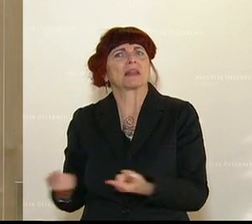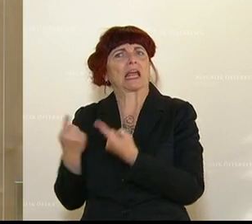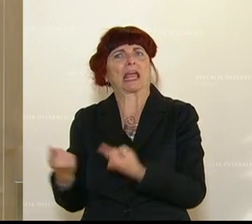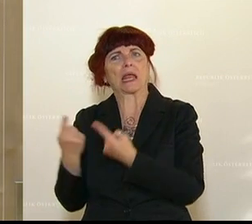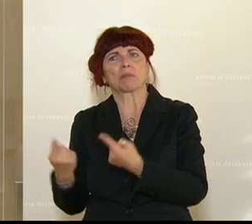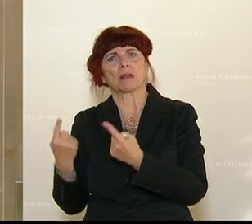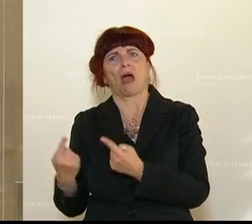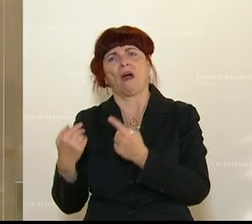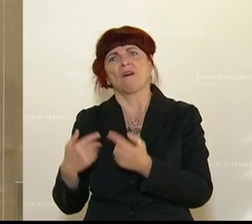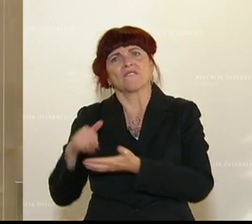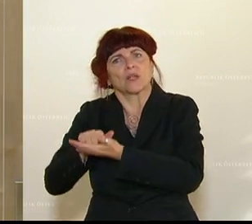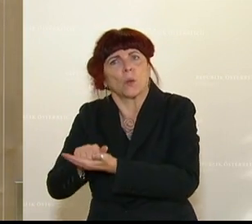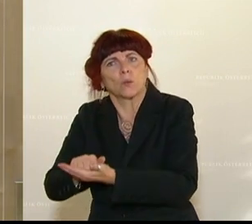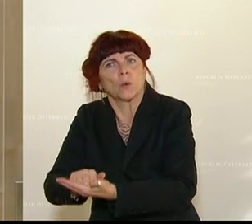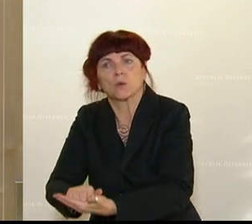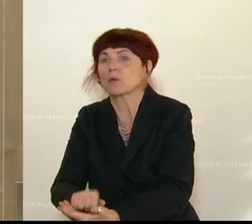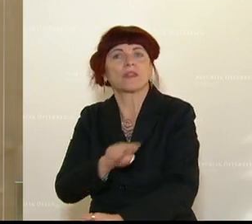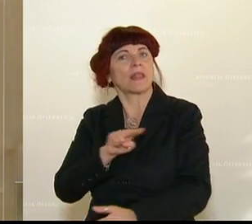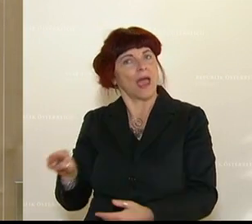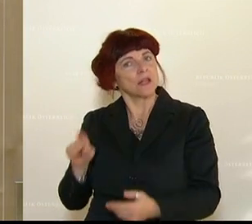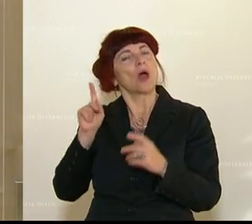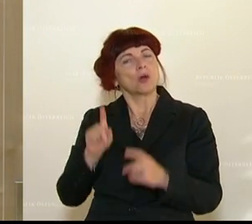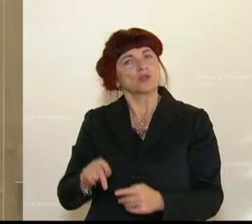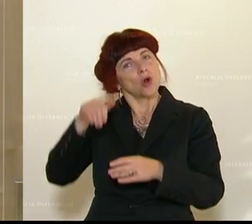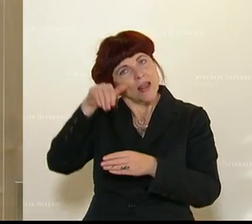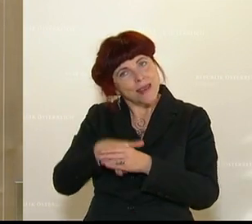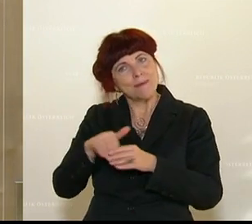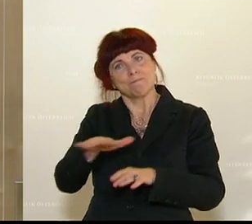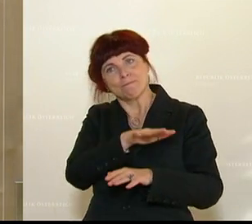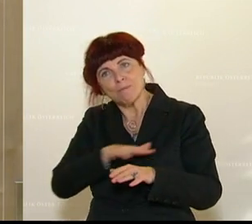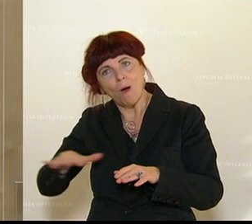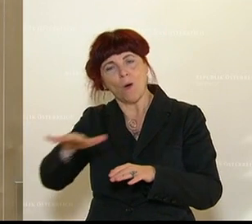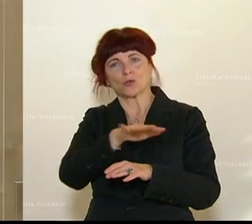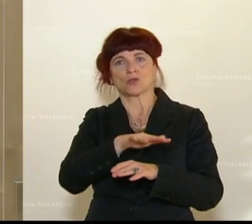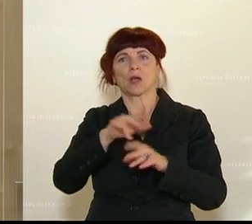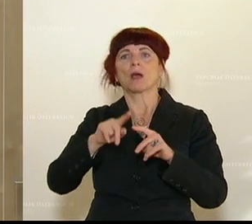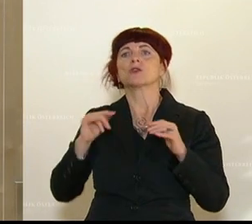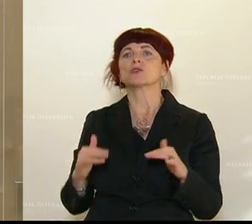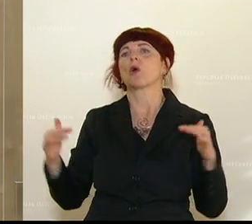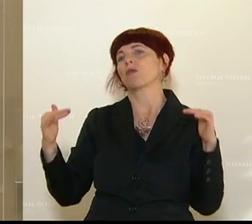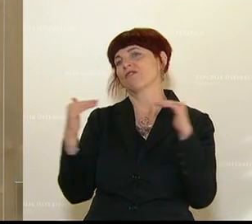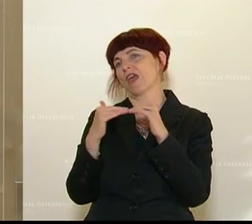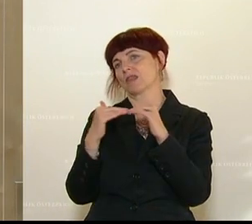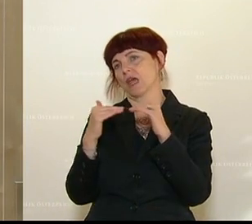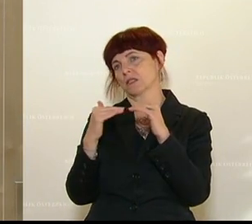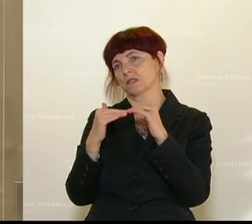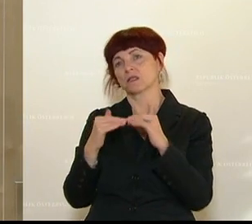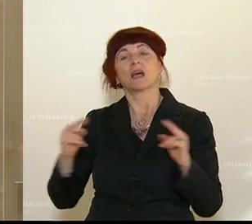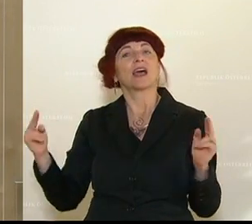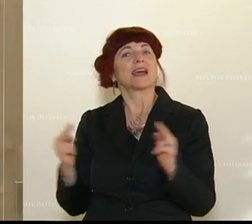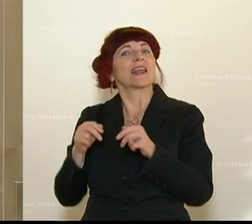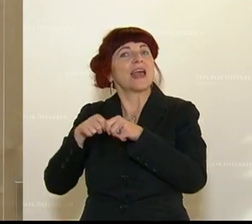verlieren, sondern dass wir schauen, dass wir da wirklich ein Fairness in der Branche schaffen und dass wir vor allem der kleinere, klein strukturierte,